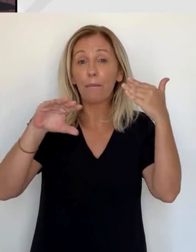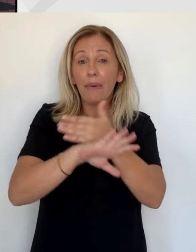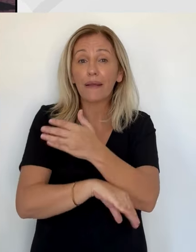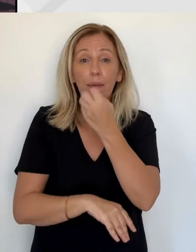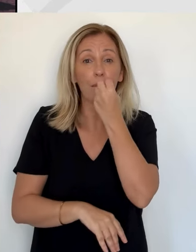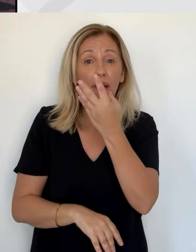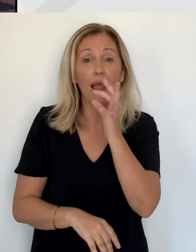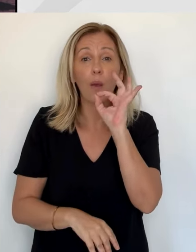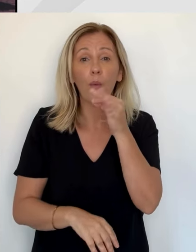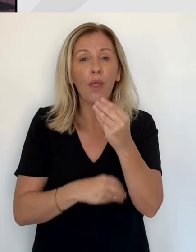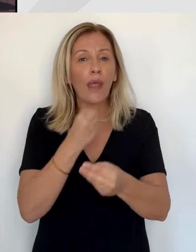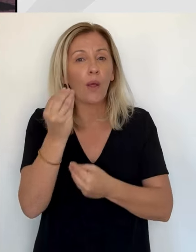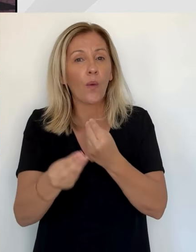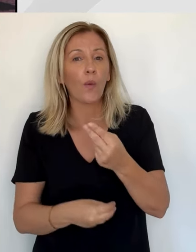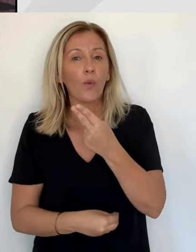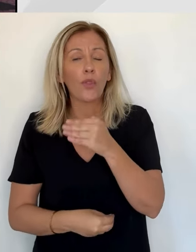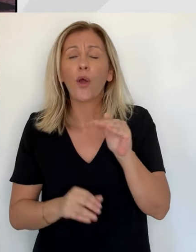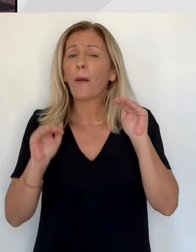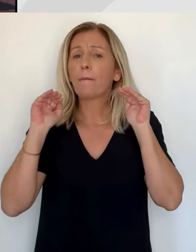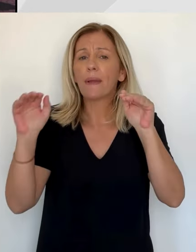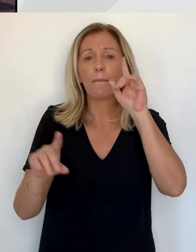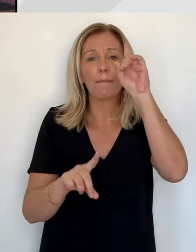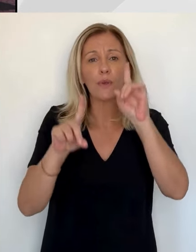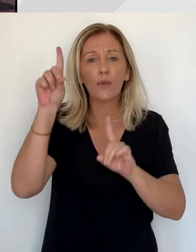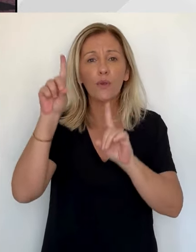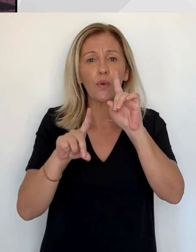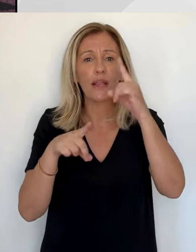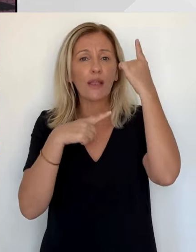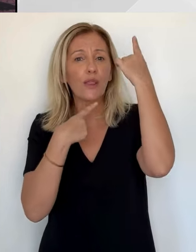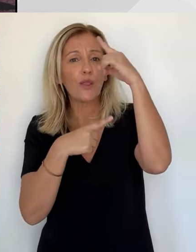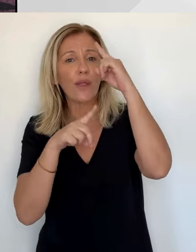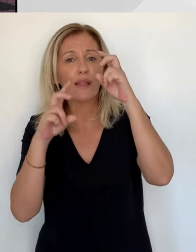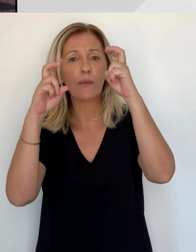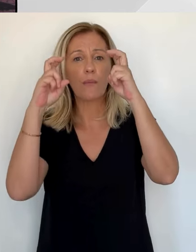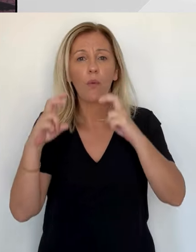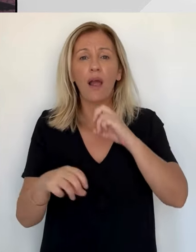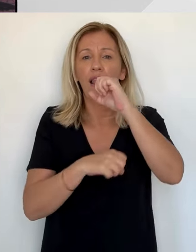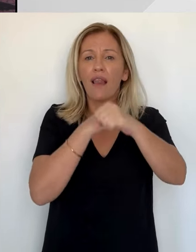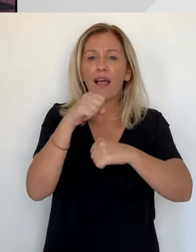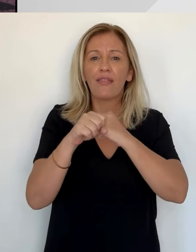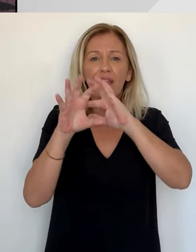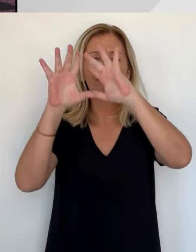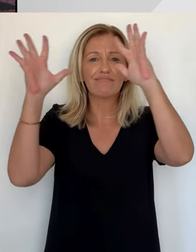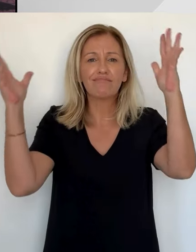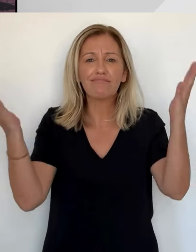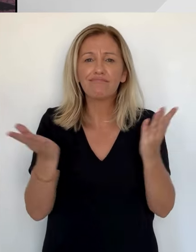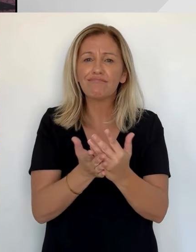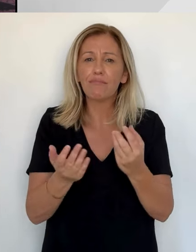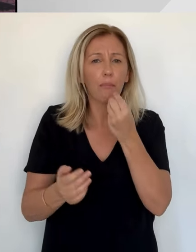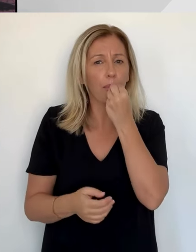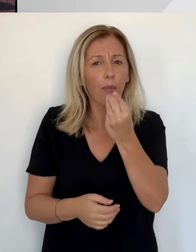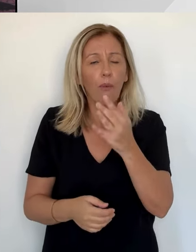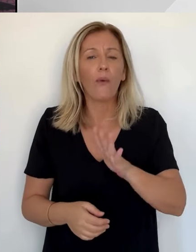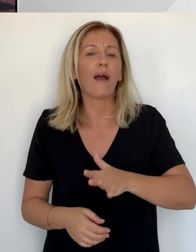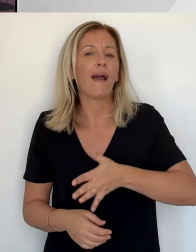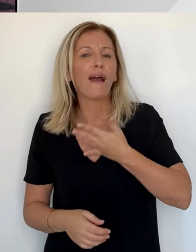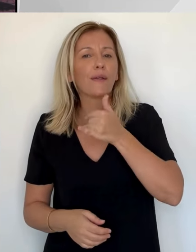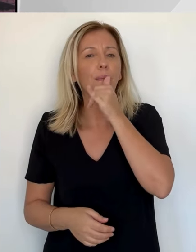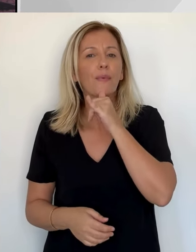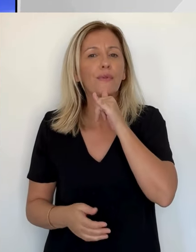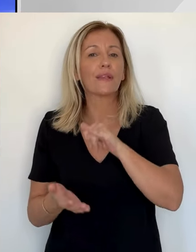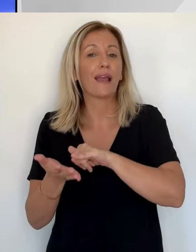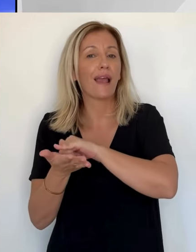net fléchissement, au mois de juillet, l'année semble s'équilibrer par rapport à l'an passé, notamment grâce aux bons chiffres dans les aéroports secondaires,